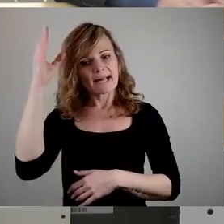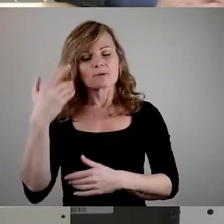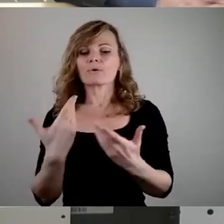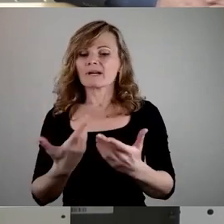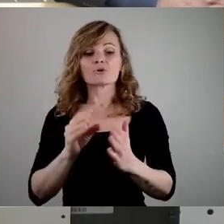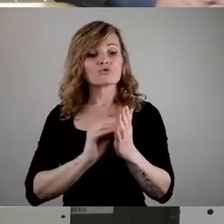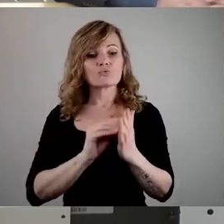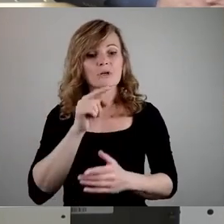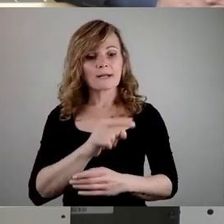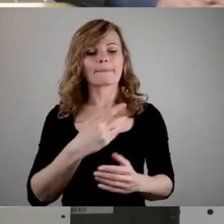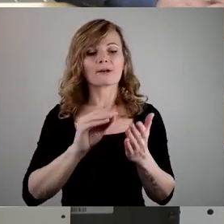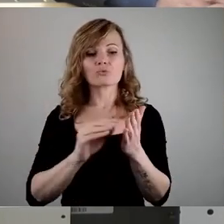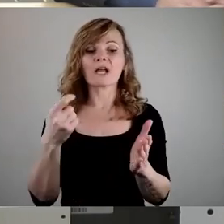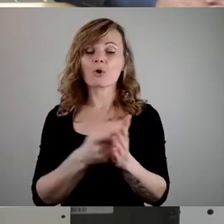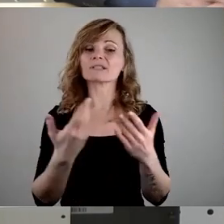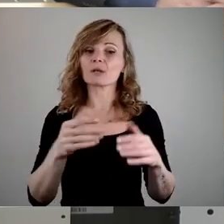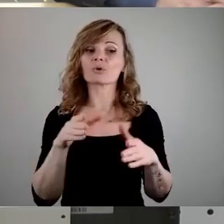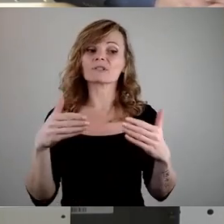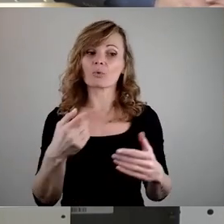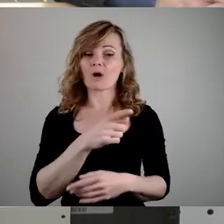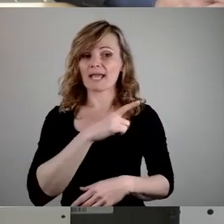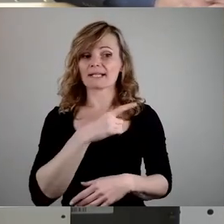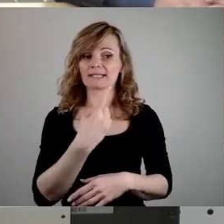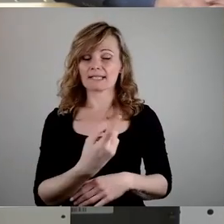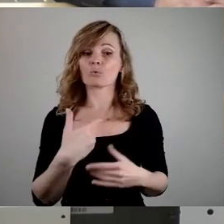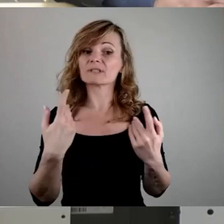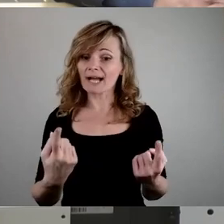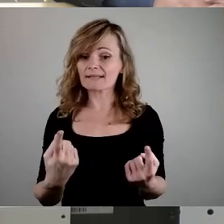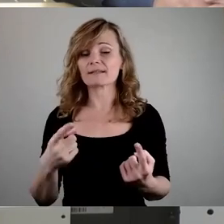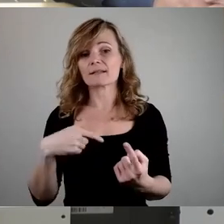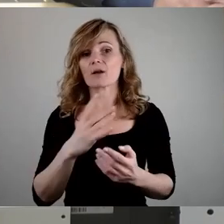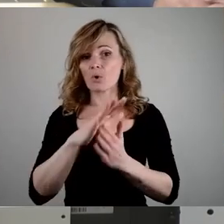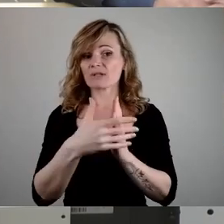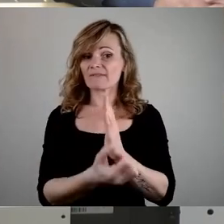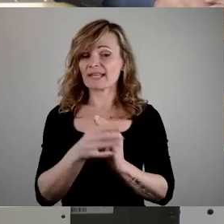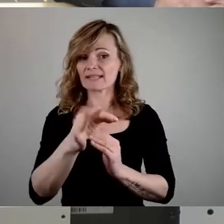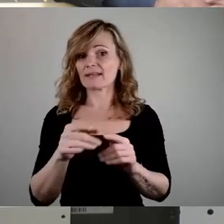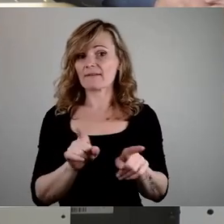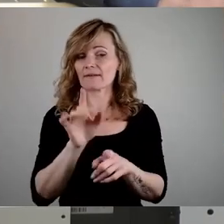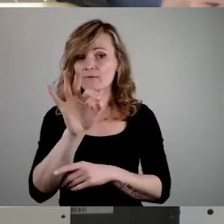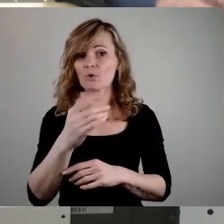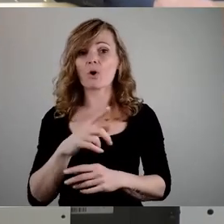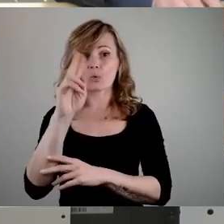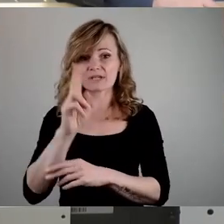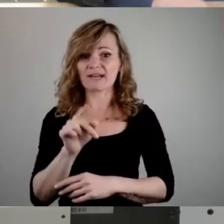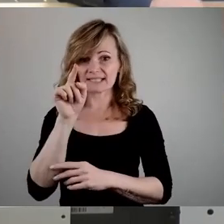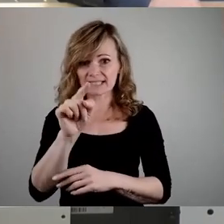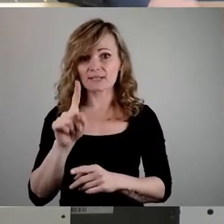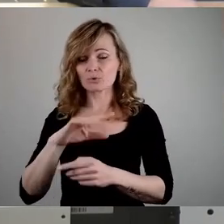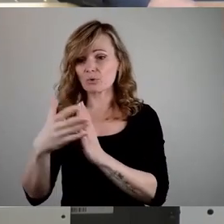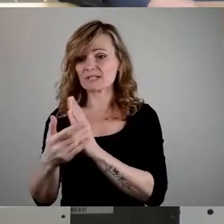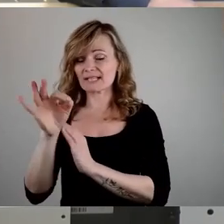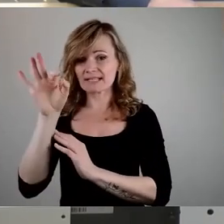Schule ist kostenfrei, so, und es gilt dann auch konsequent für die Universität und es gilt auch konsequent für die